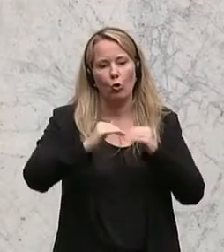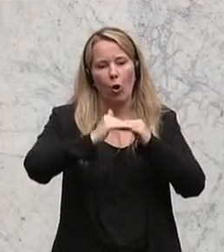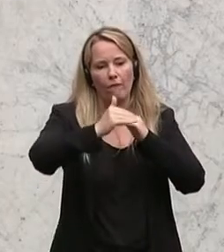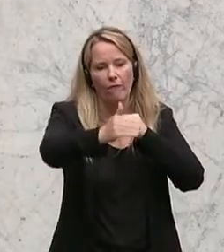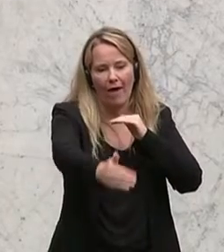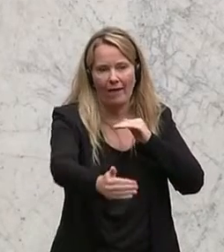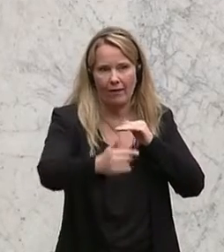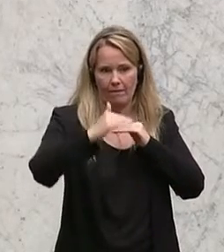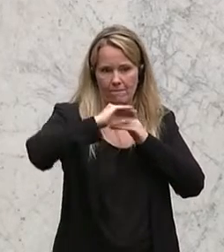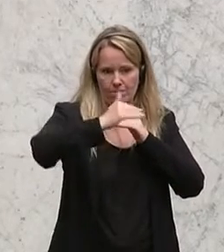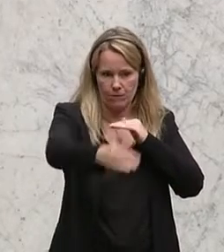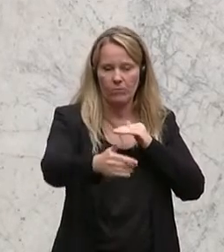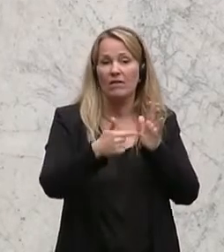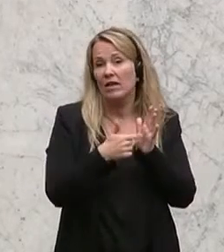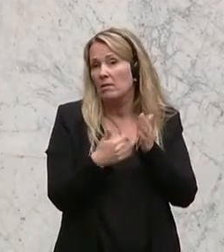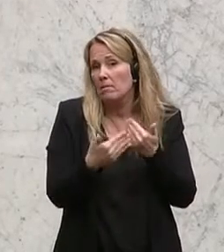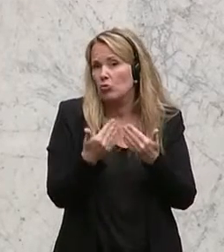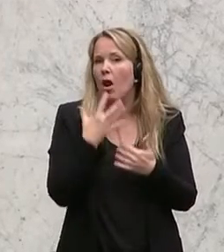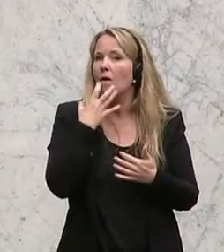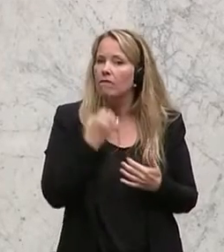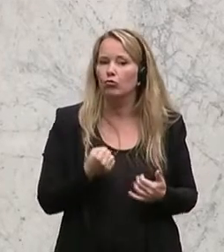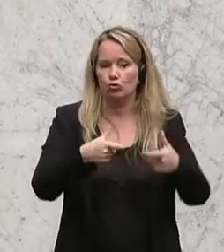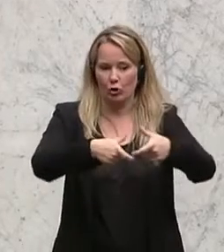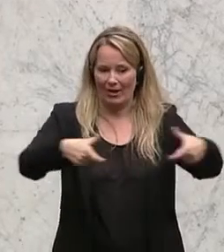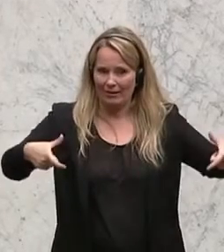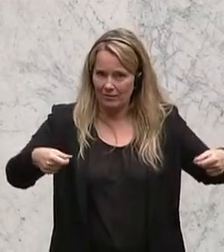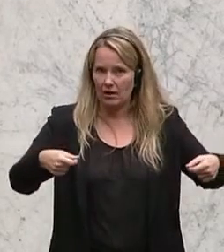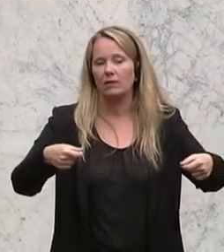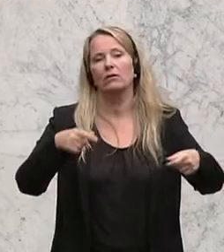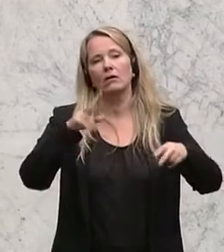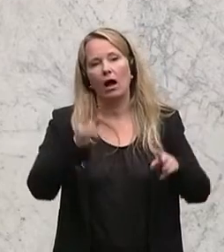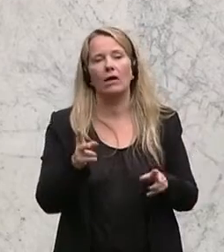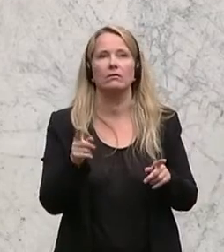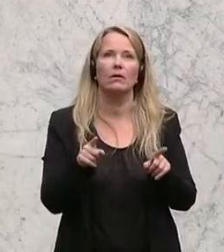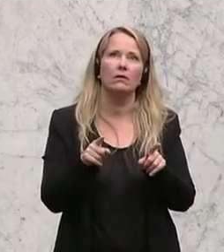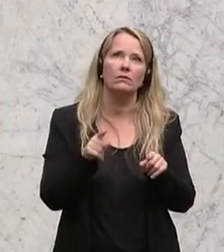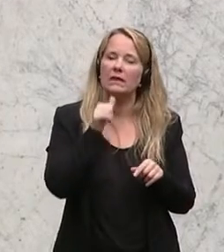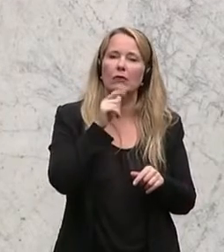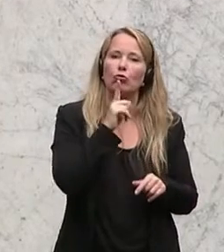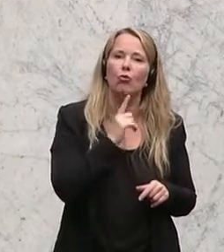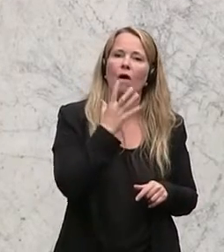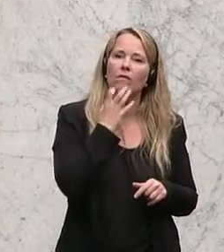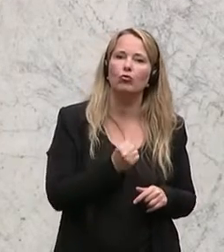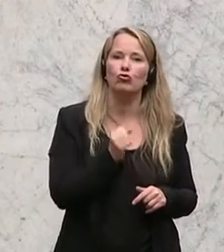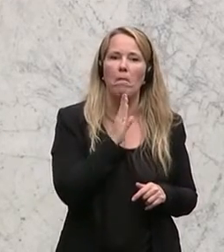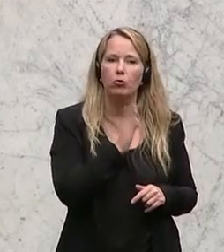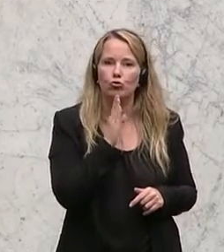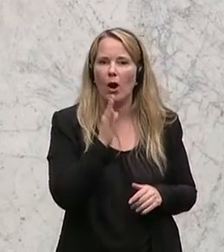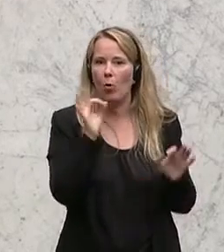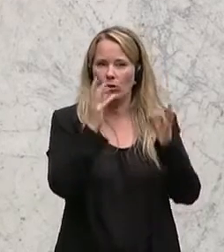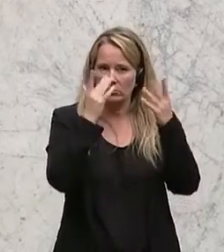dass man, wenn man schon ein Wunschkennzeichen machen kann, nicht nur einen Wunschbuchstaben- und